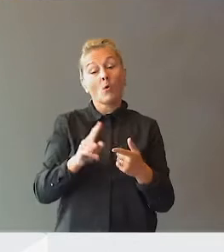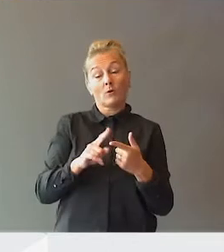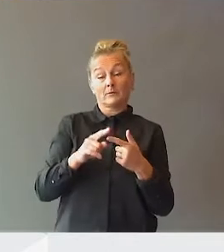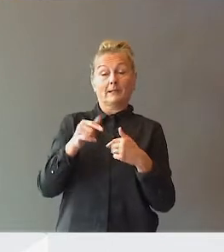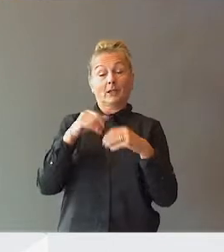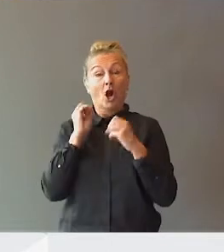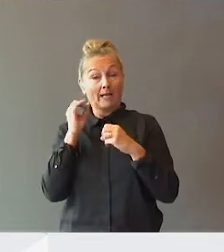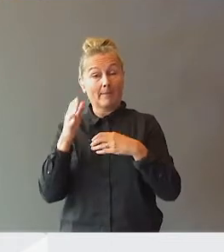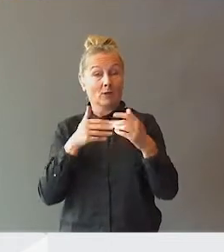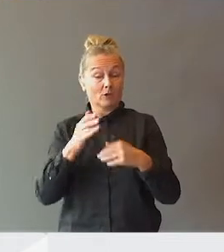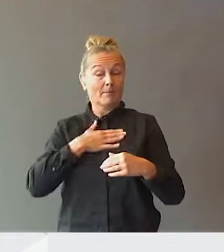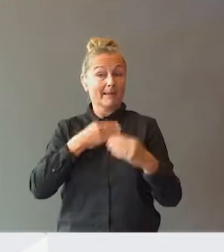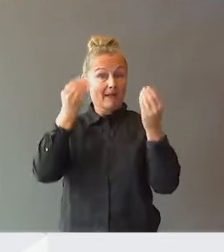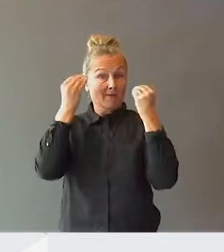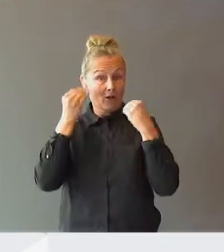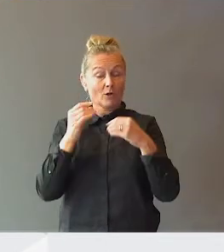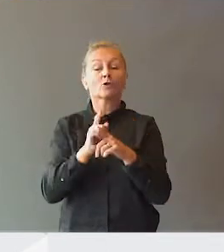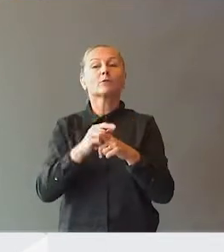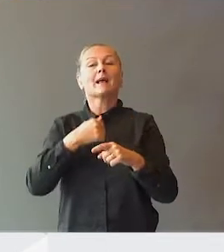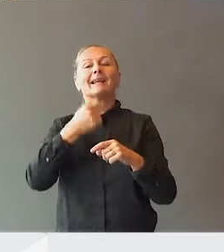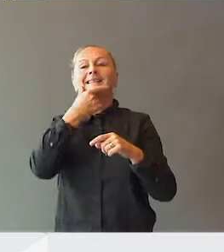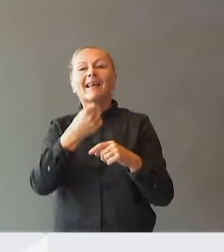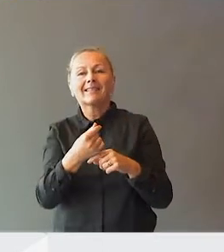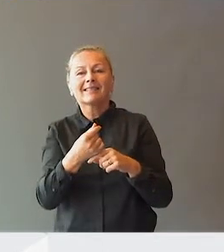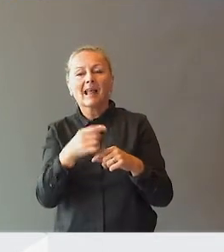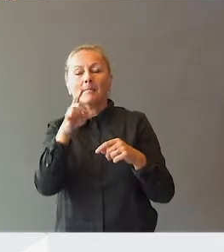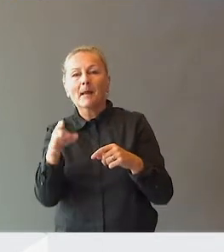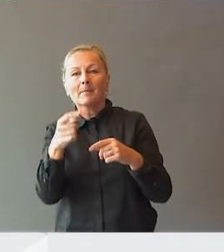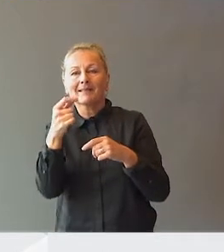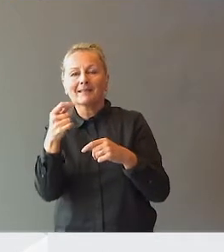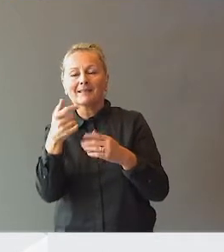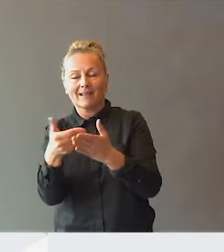slik som min erfaring er, og slik som jeg kjenner PP-tjenesten innantifra.